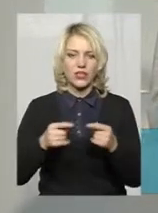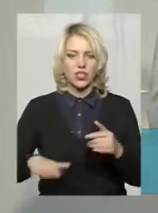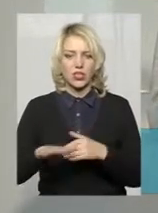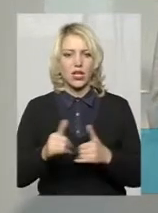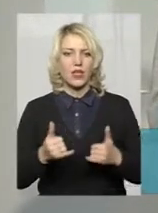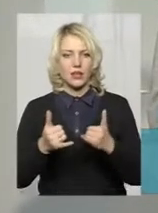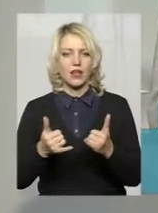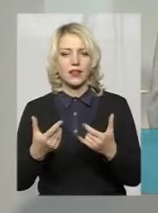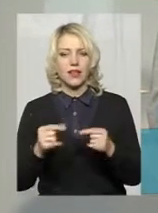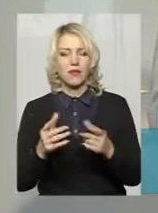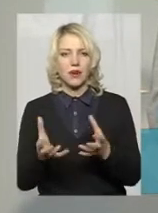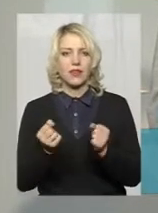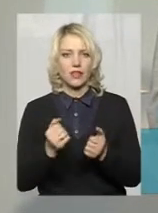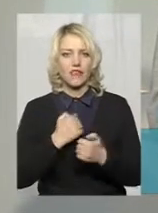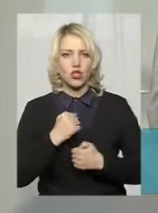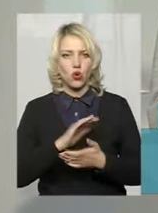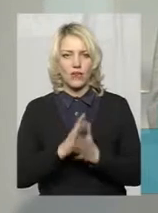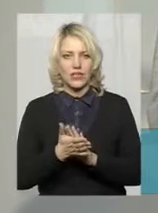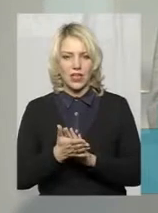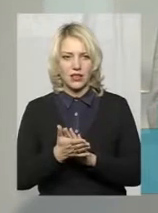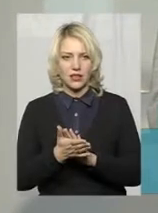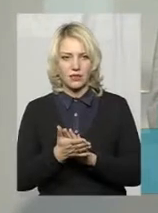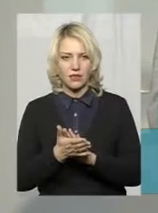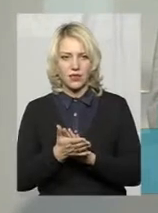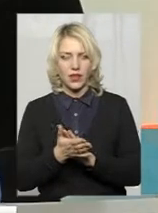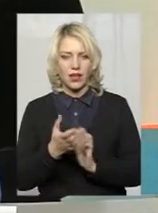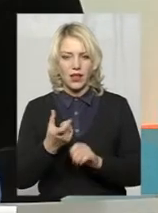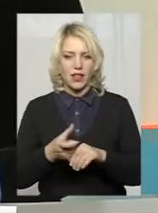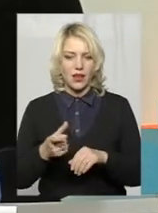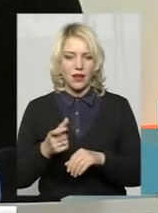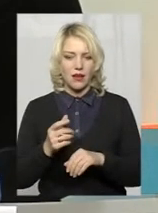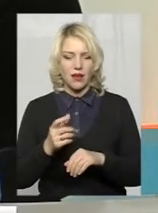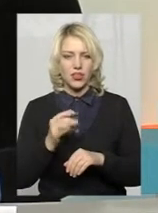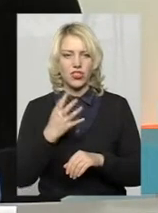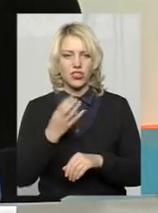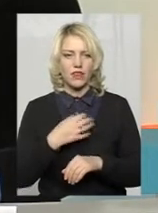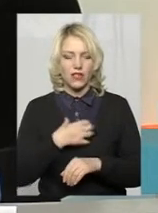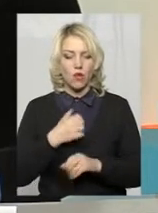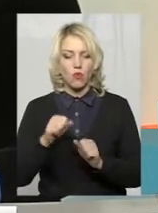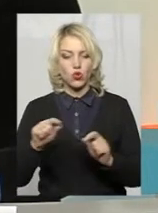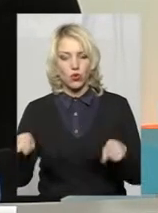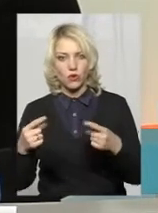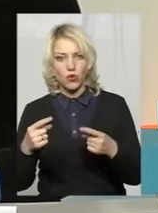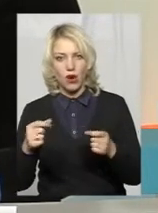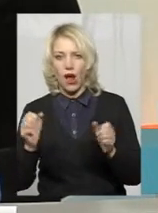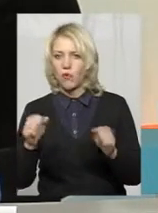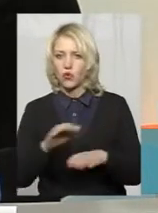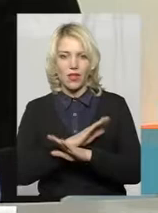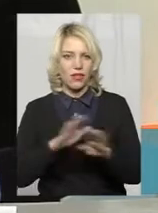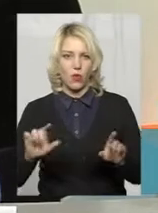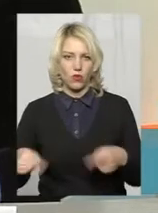про військовий стан. І, ще не менш важливо, вона може утворюватися, а може не утворюватися.